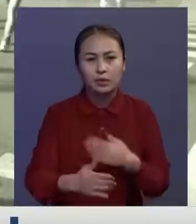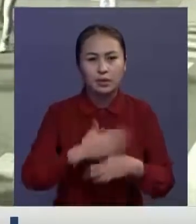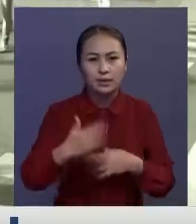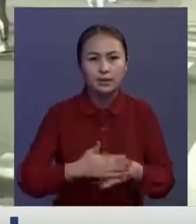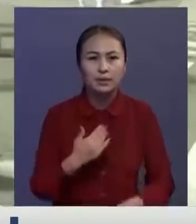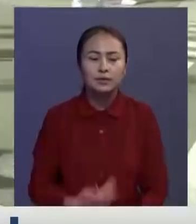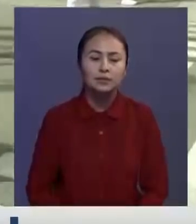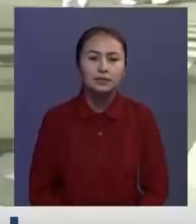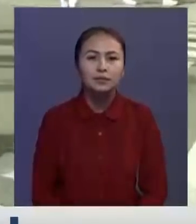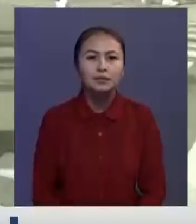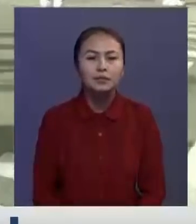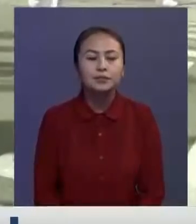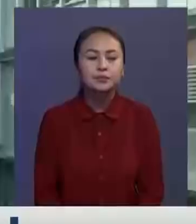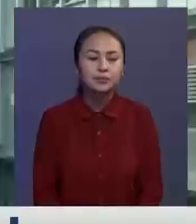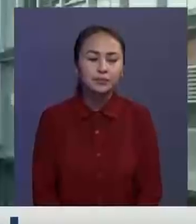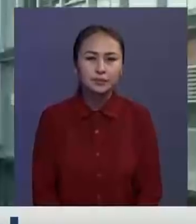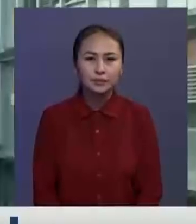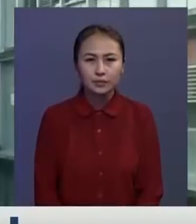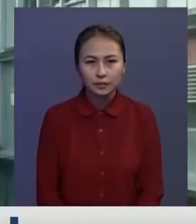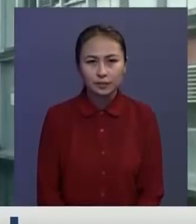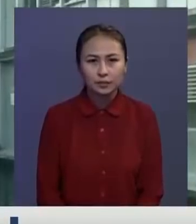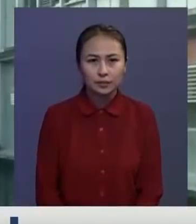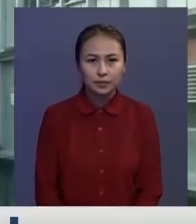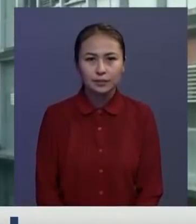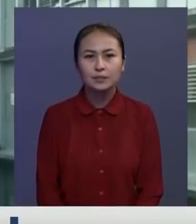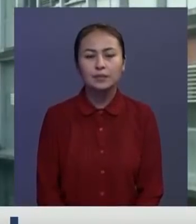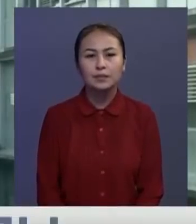Арайылым жақсылық қызы Бекболат Тұрмақанып, Қабар 24.